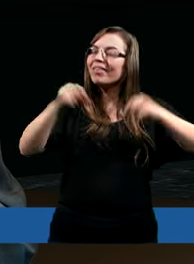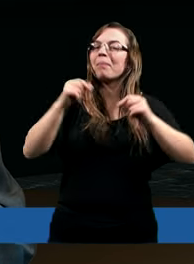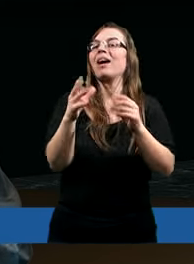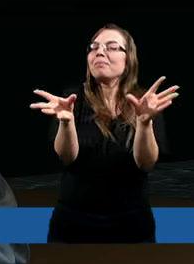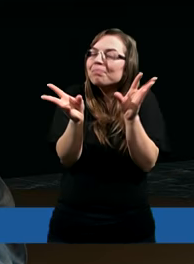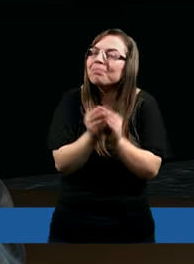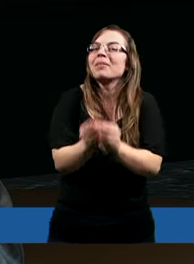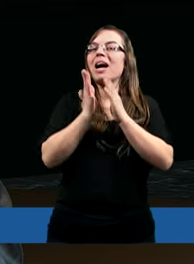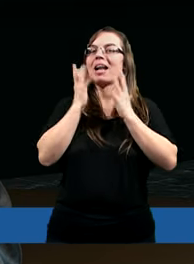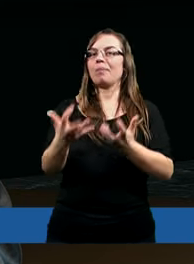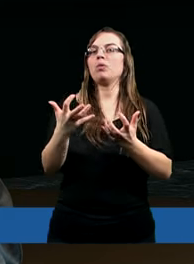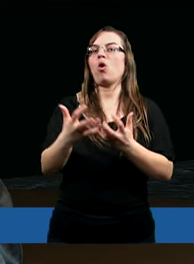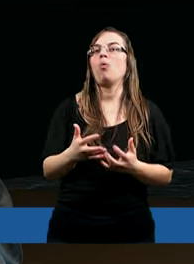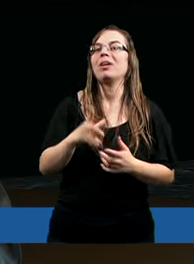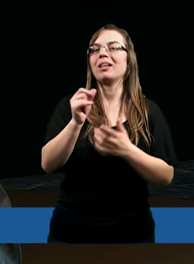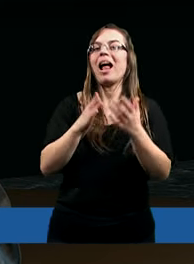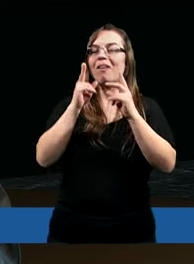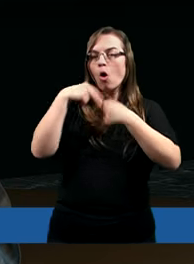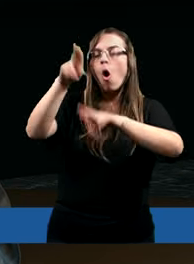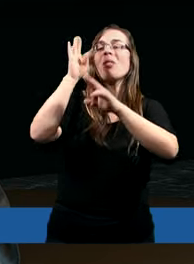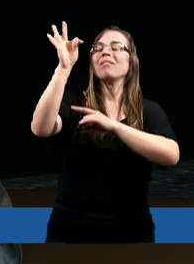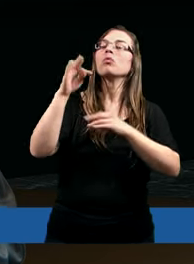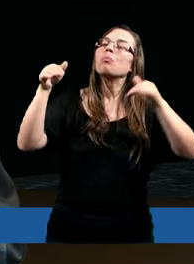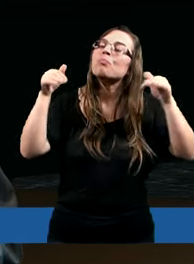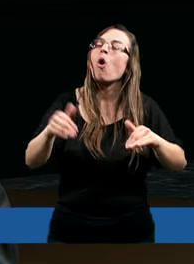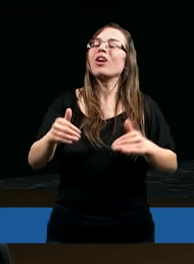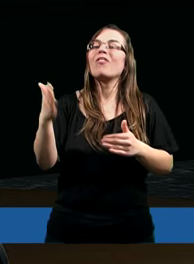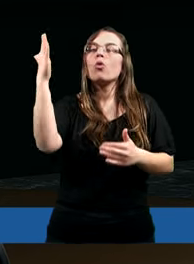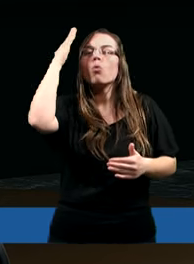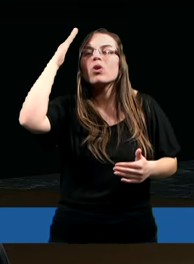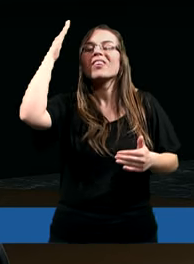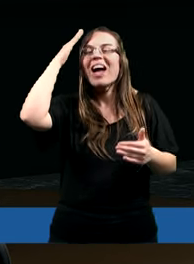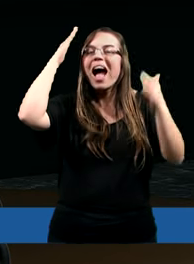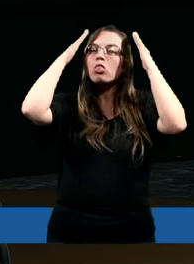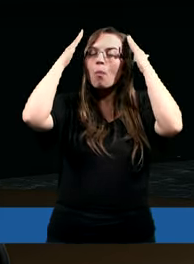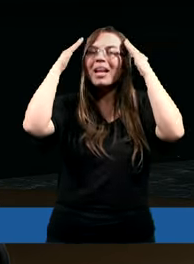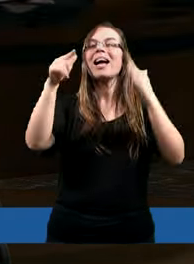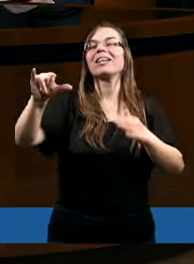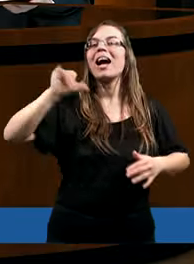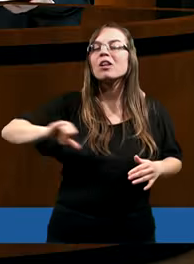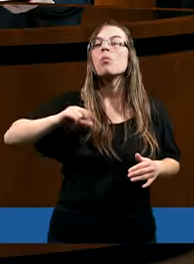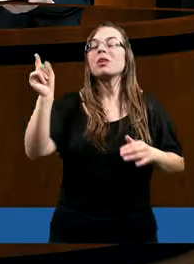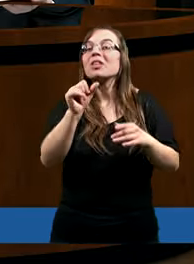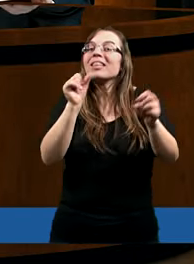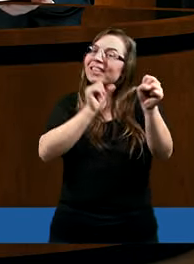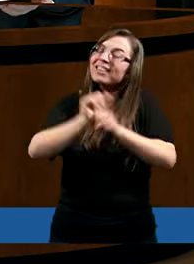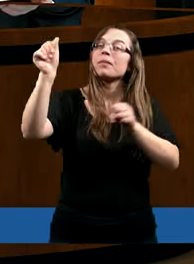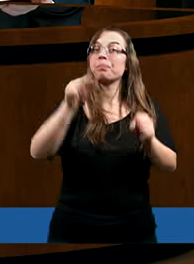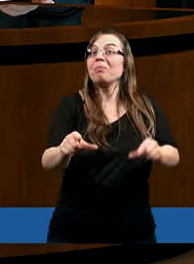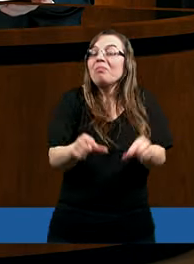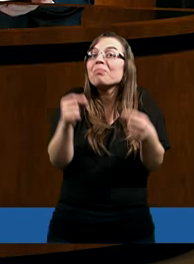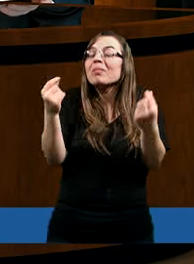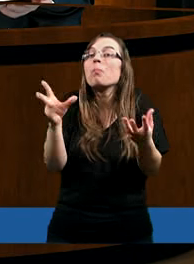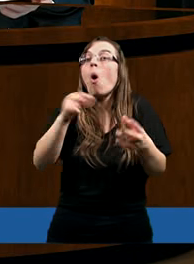stwarza jak gdyby tą możliwość uświadomienia sobie. Jesteście wybrańcami. tym momencie